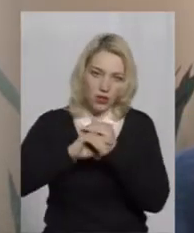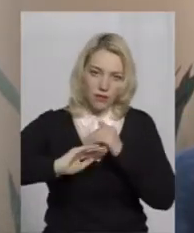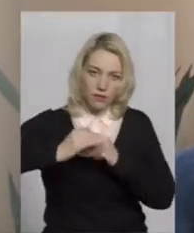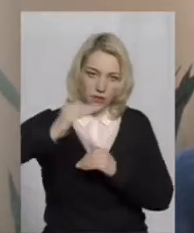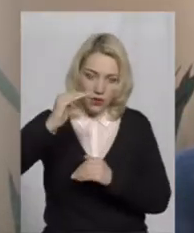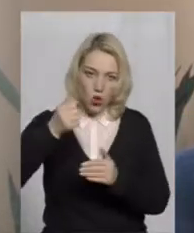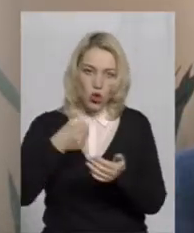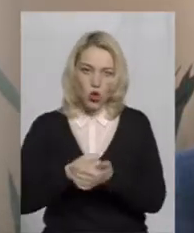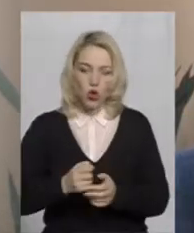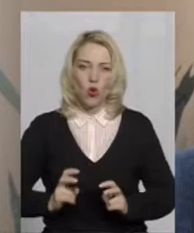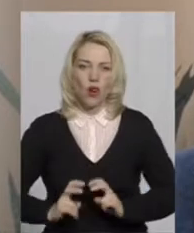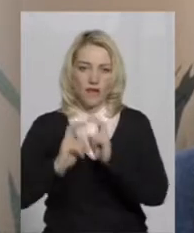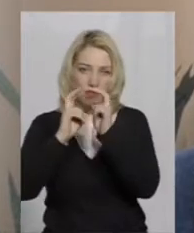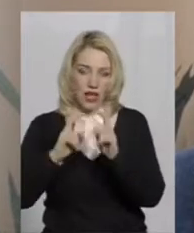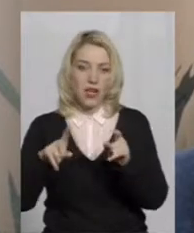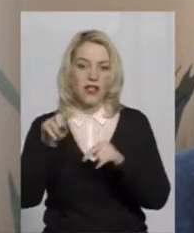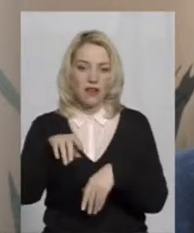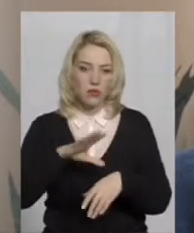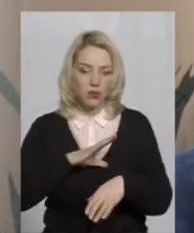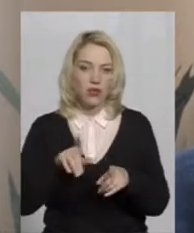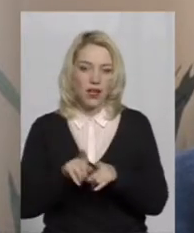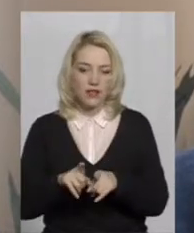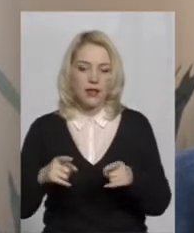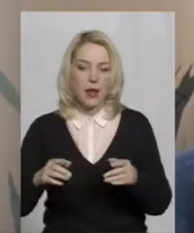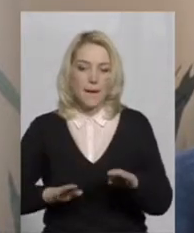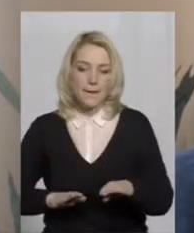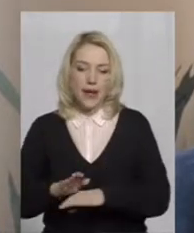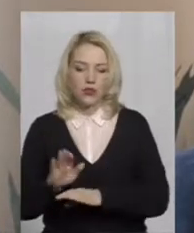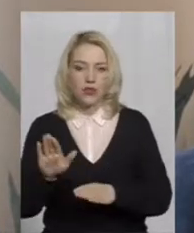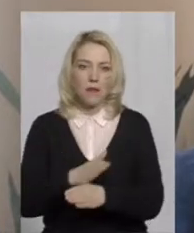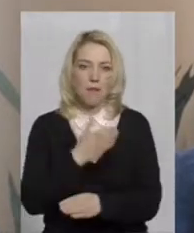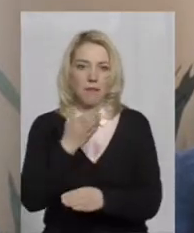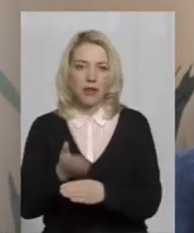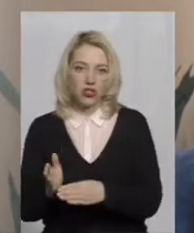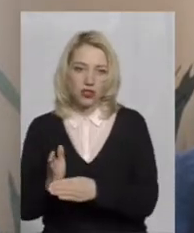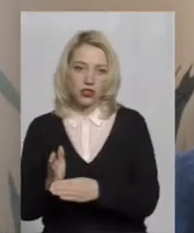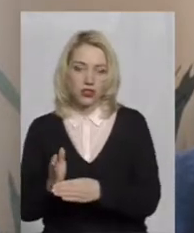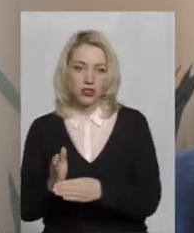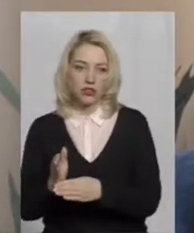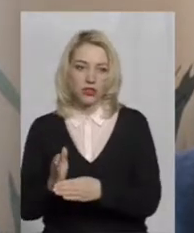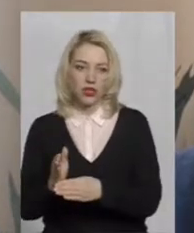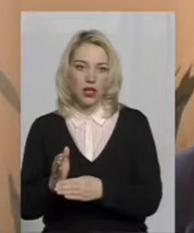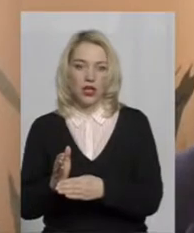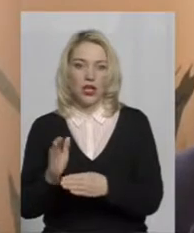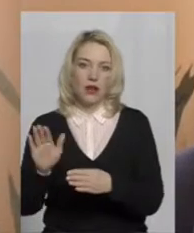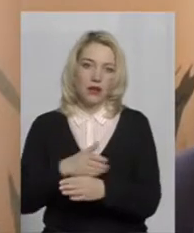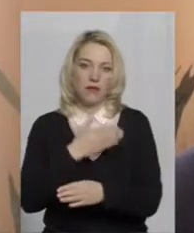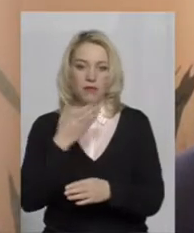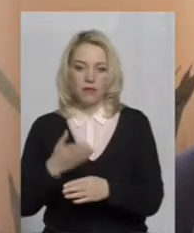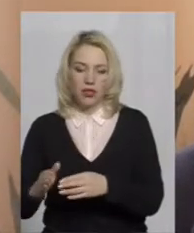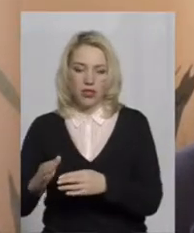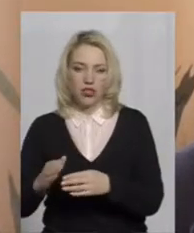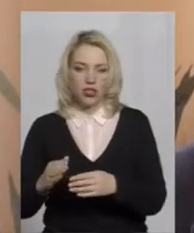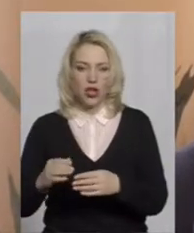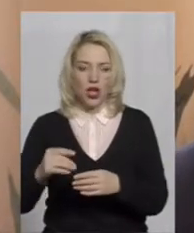І навіть були такі пандуси, які між поверхами ставилися. Вони різні